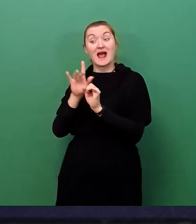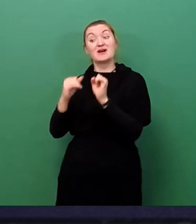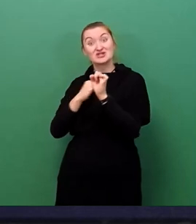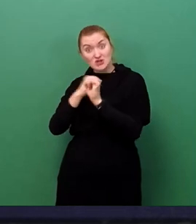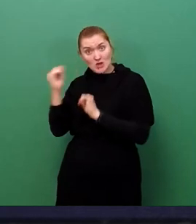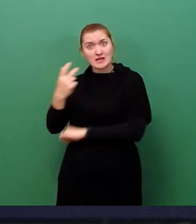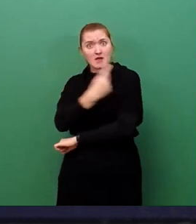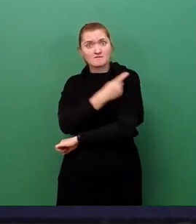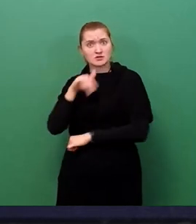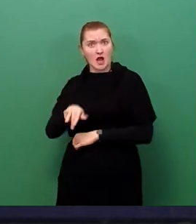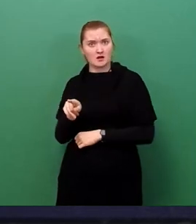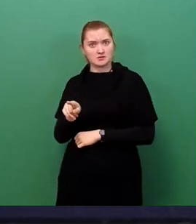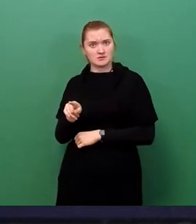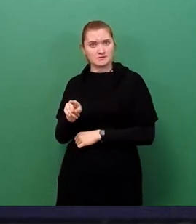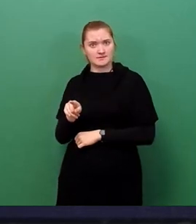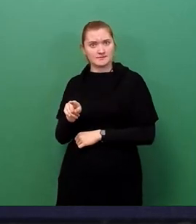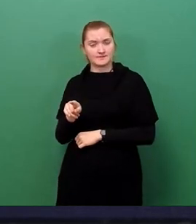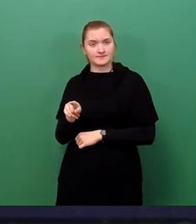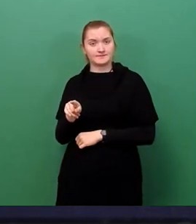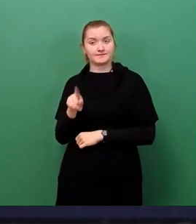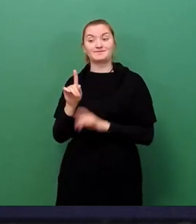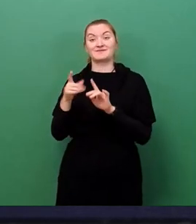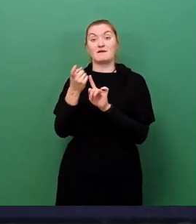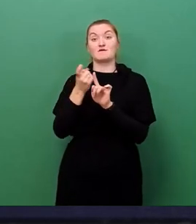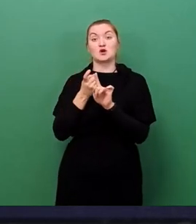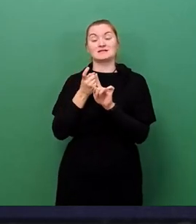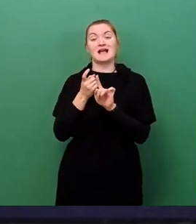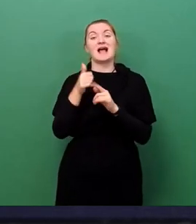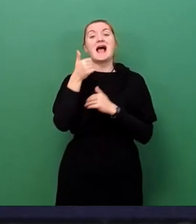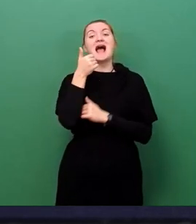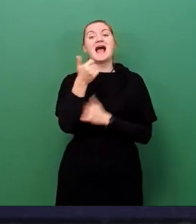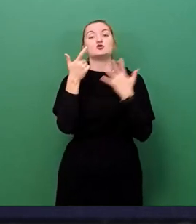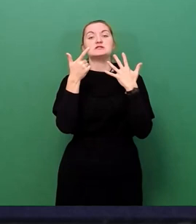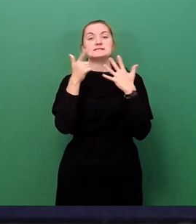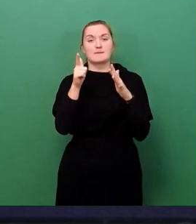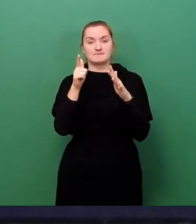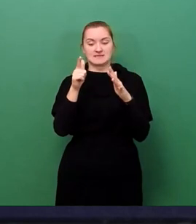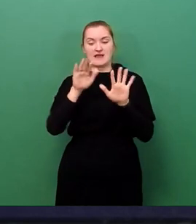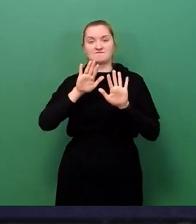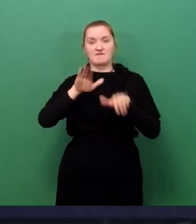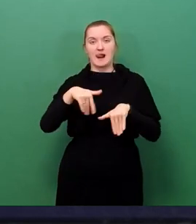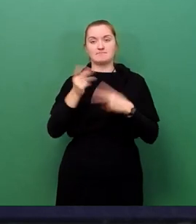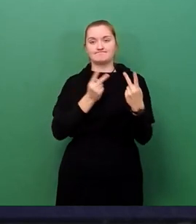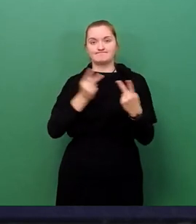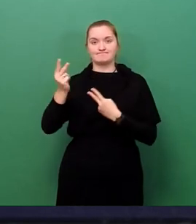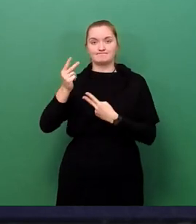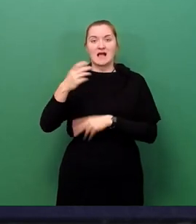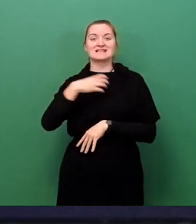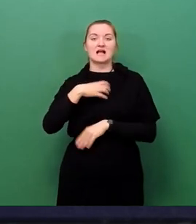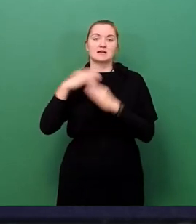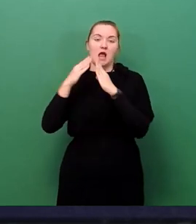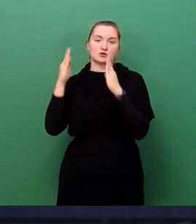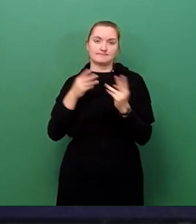Hiervon wurden 71 Fälle hospitalisiert und die besagten 10